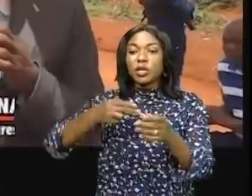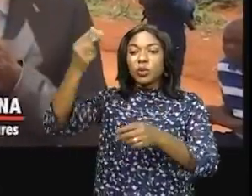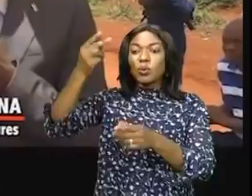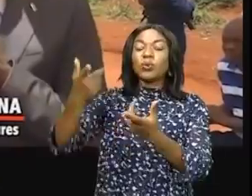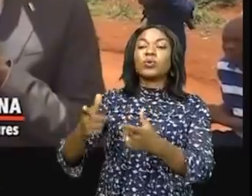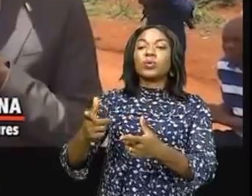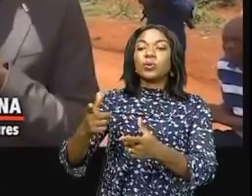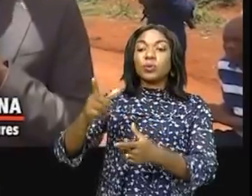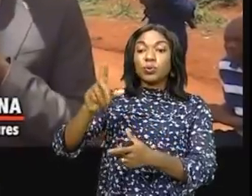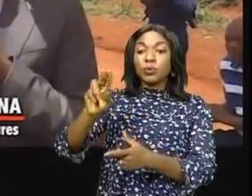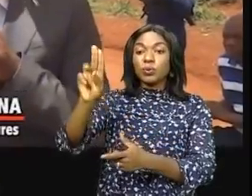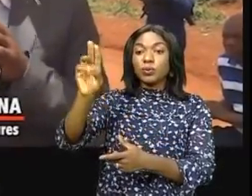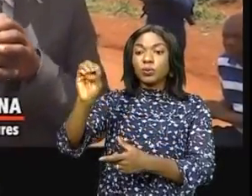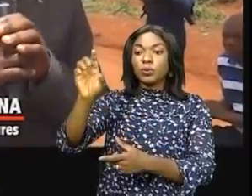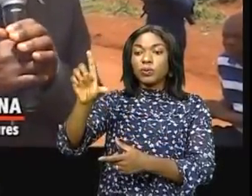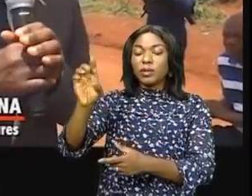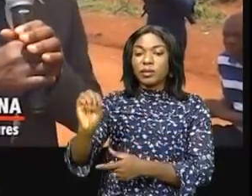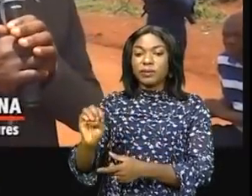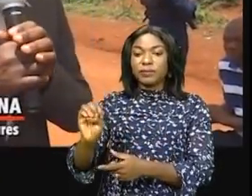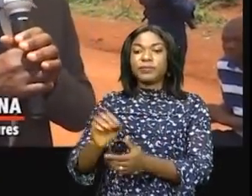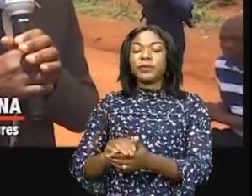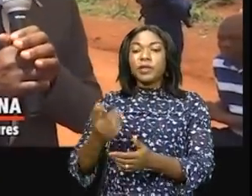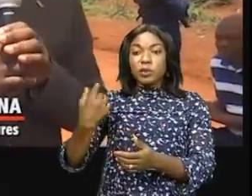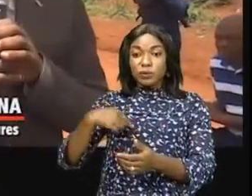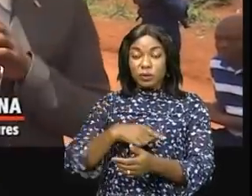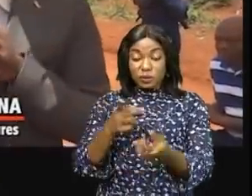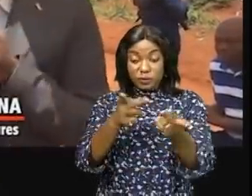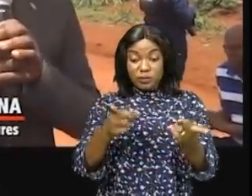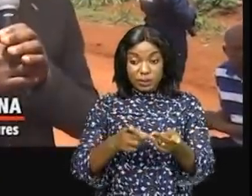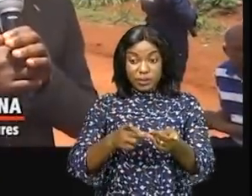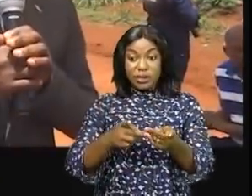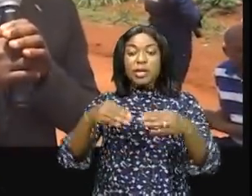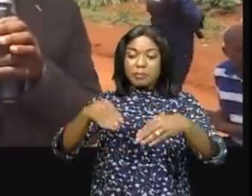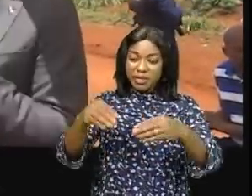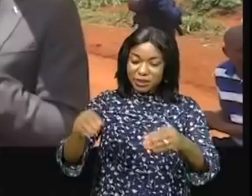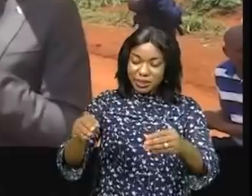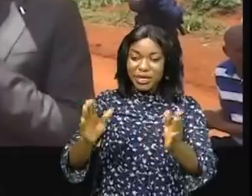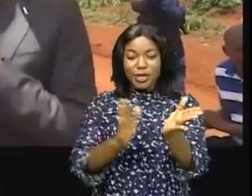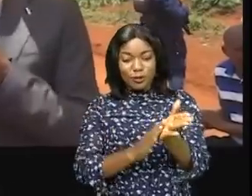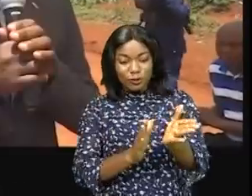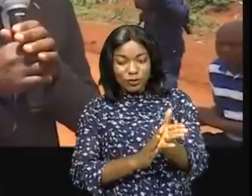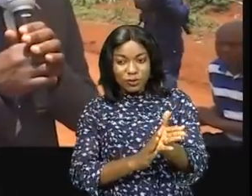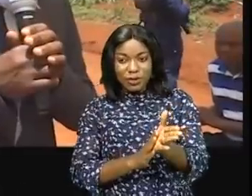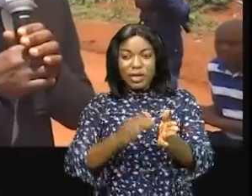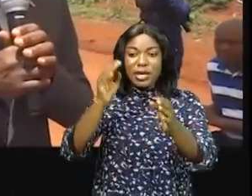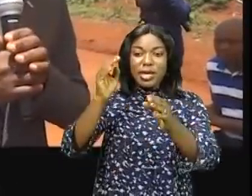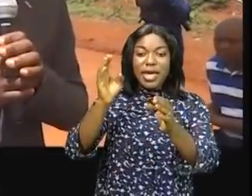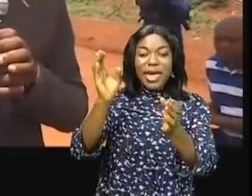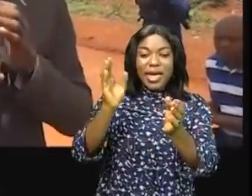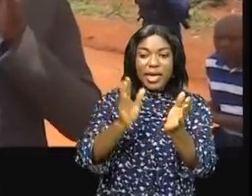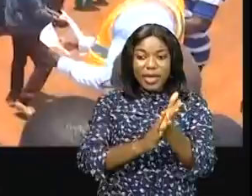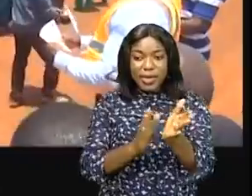également des espaces publics pour les marchés, terrains, les footballs, les écoles, les églises, les formations